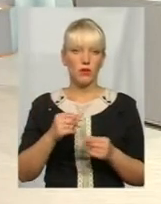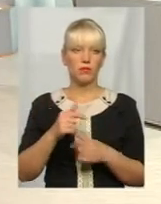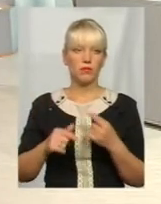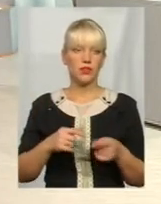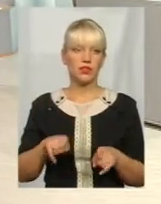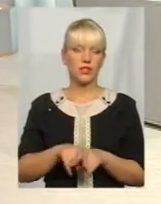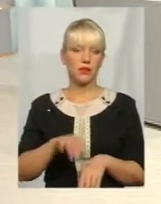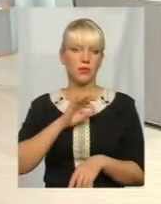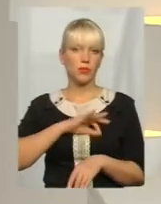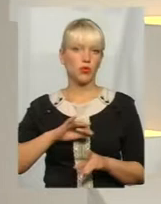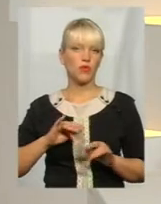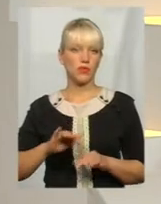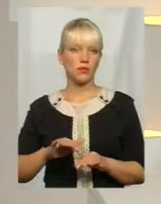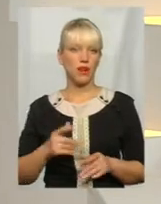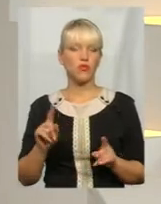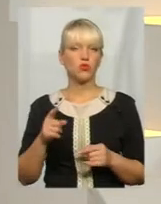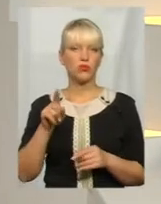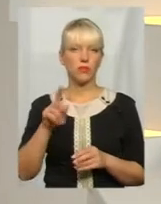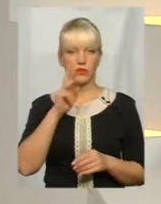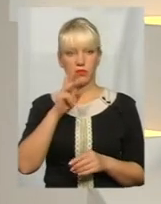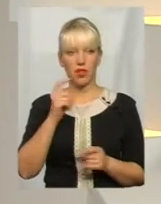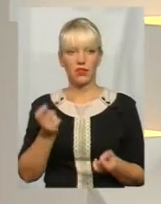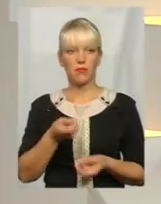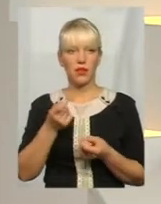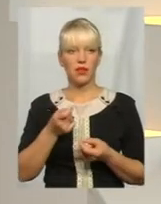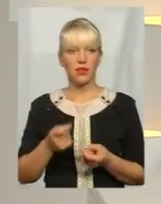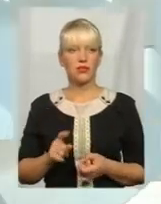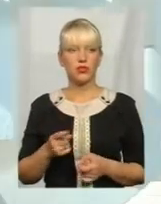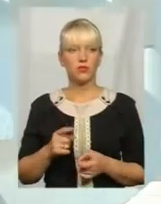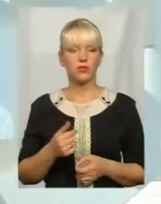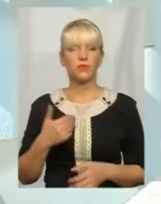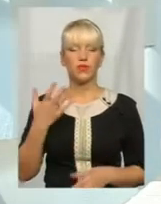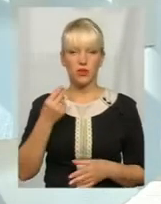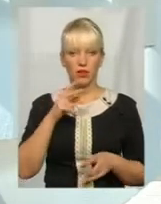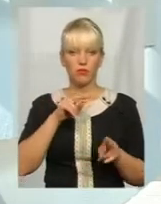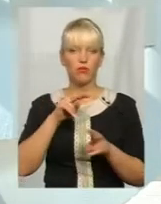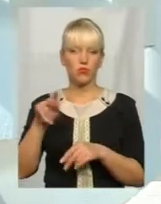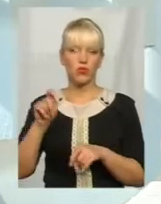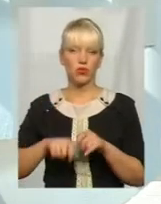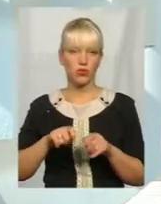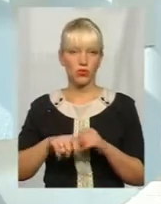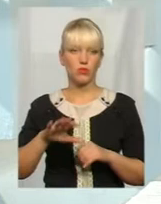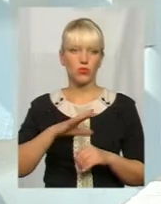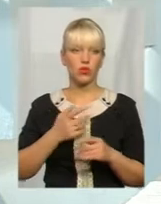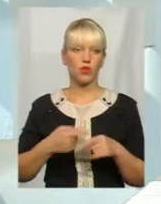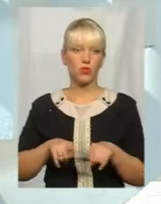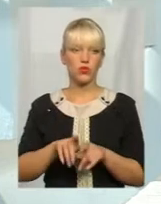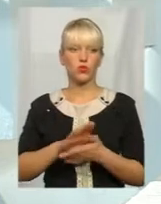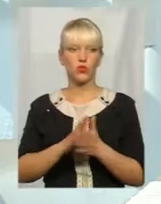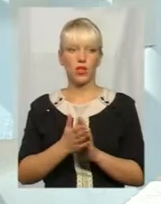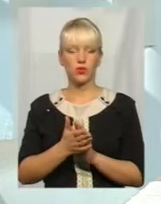справа прибуткова, а заробітна чомусь там така невисокі. Моніторили, звичайно, моніторили ми цю ситуацію.